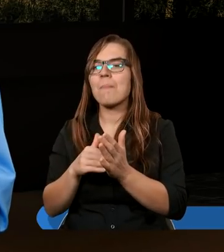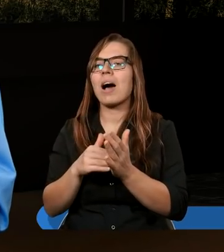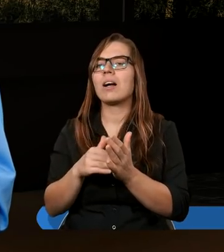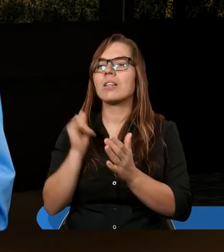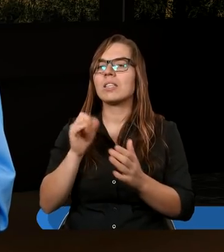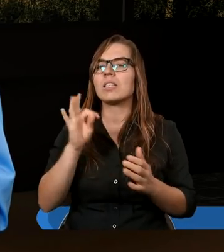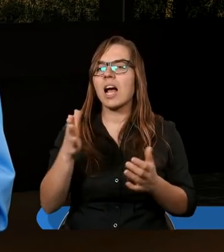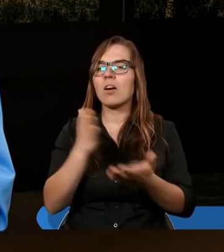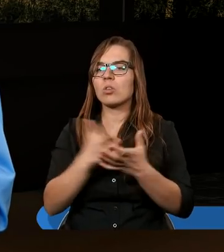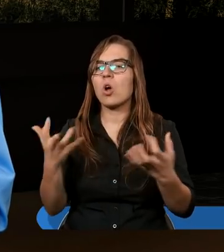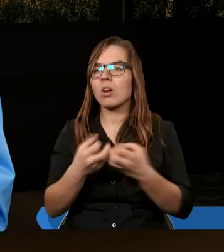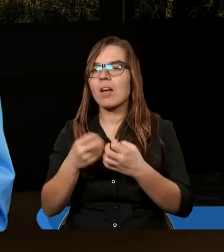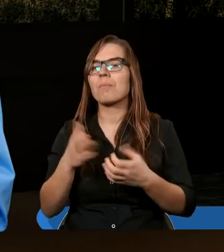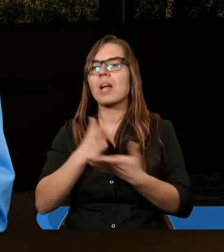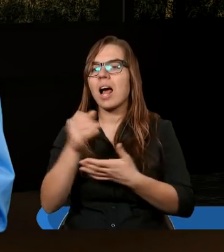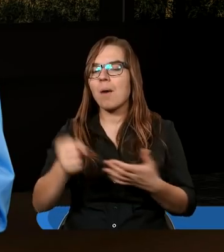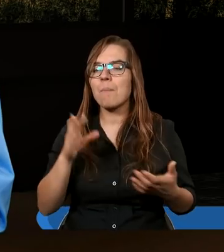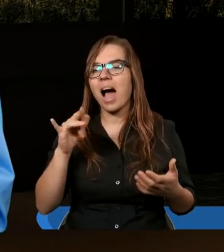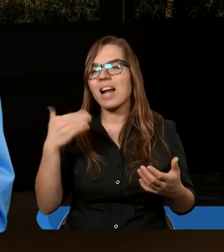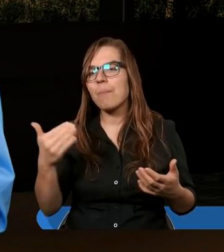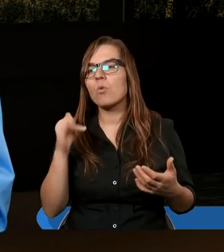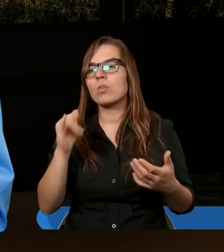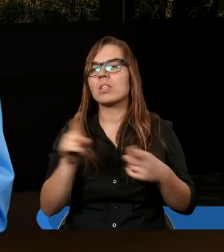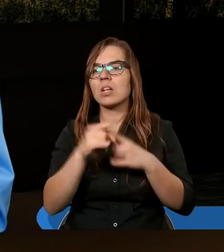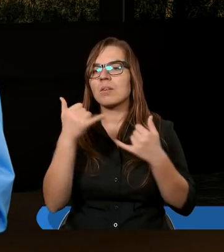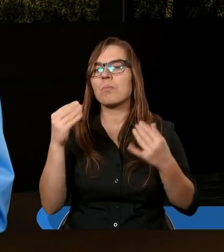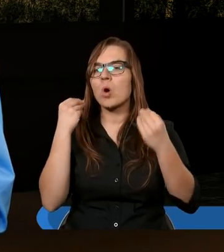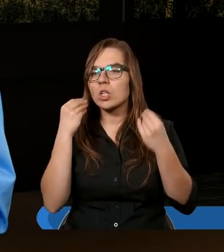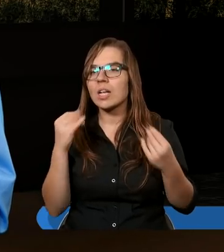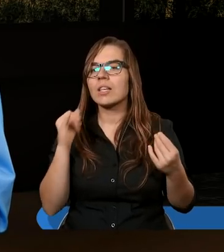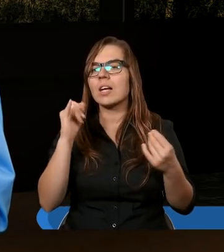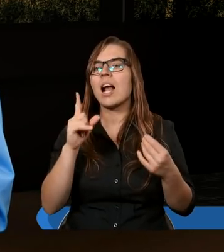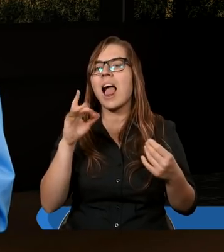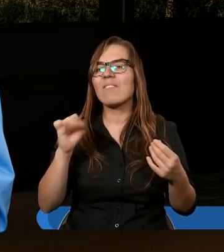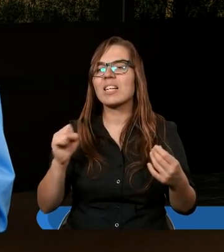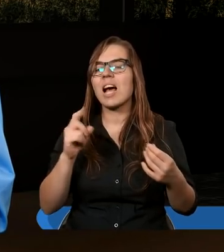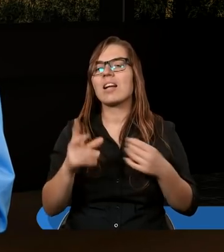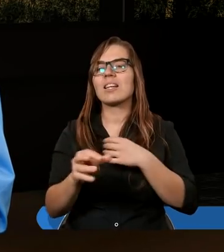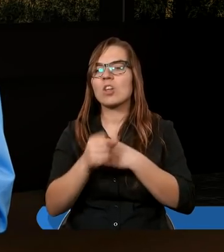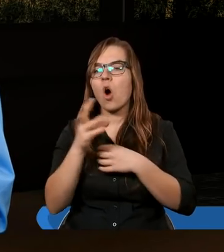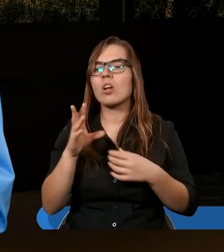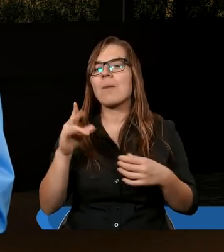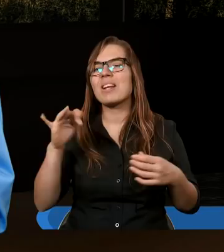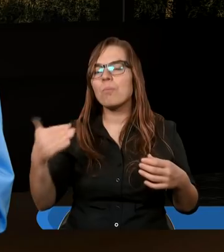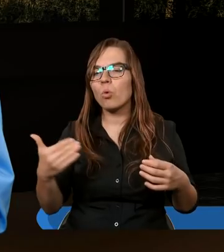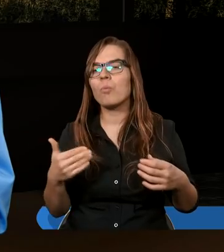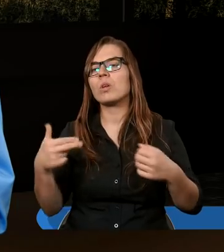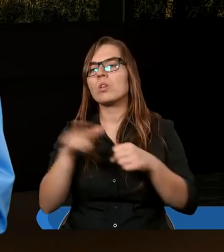potrzeba. I tak Józef, nazywany przez apostołów Barnabą, co się wykłada syn pocieszenia, lewita rodem z Cyprus, sprzedał